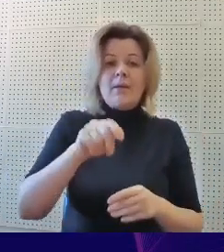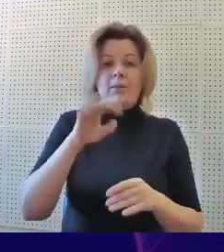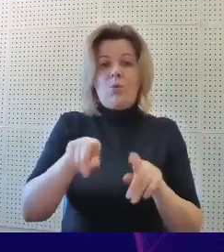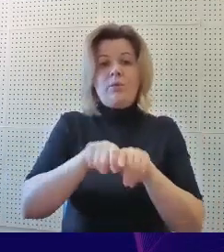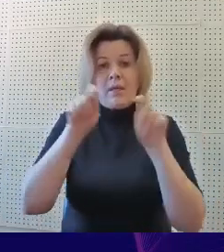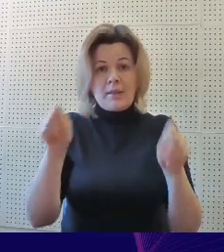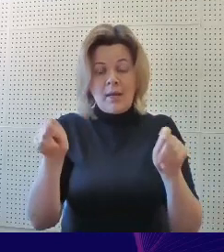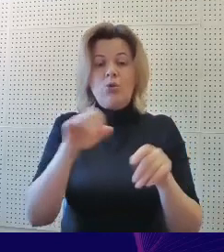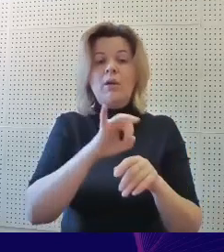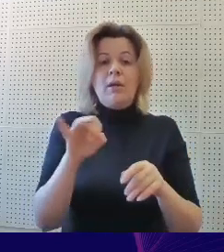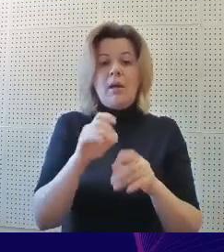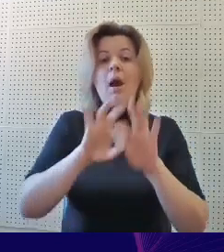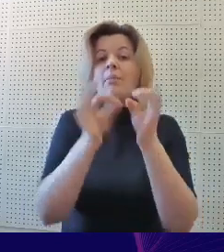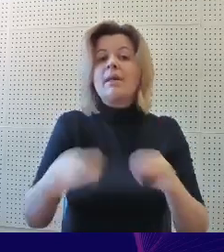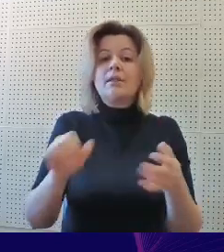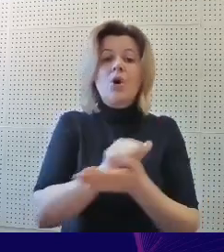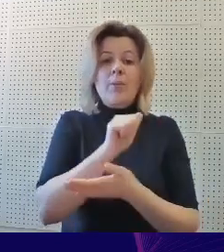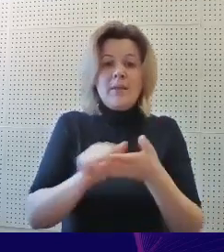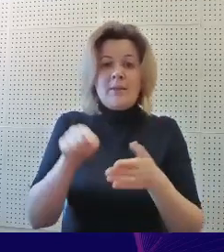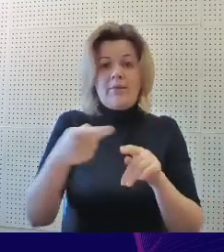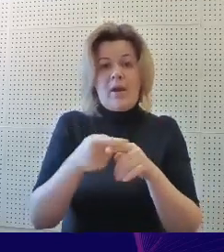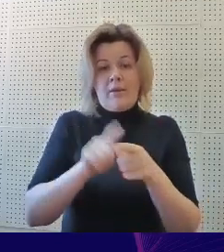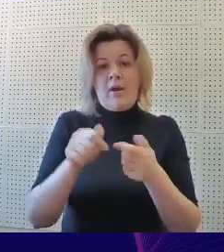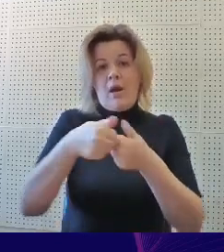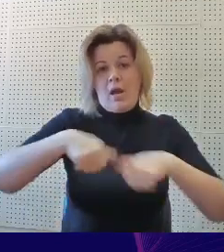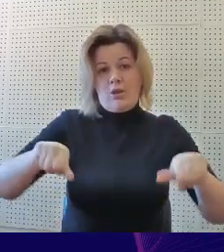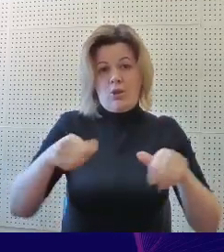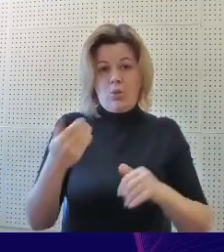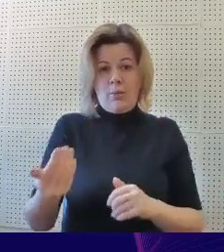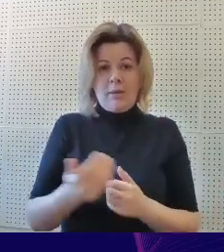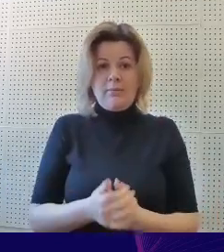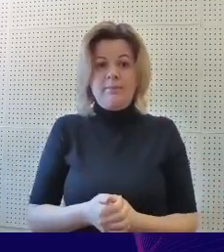рекомендации по его созданию и образцы документов консилиума.